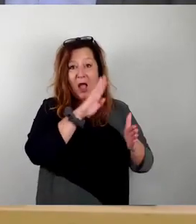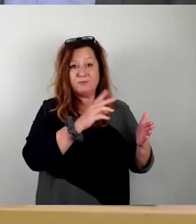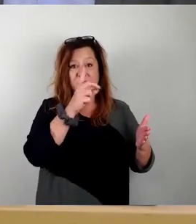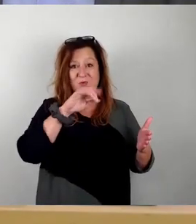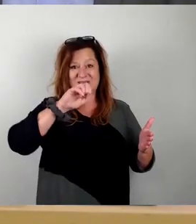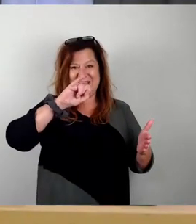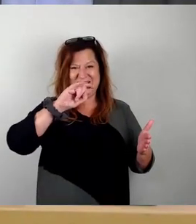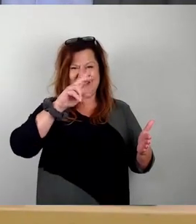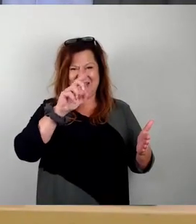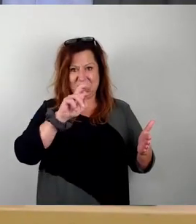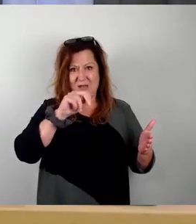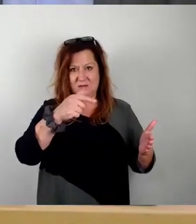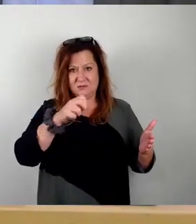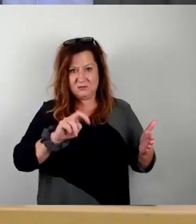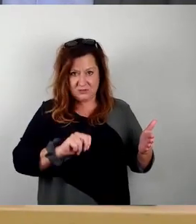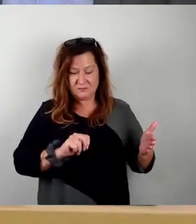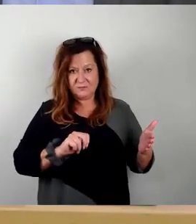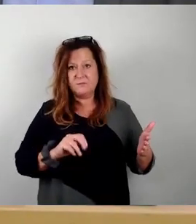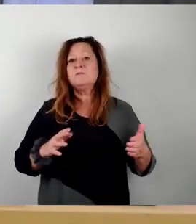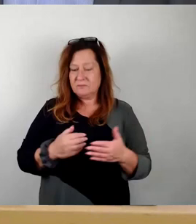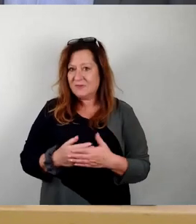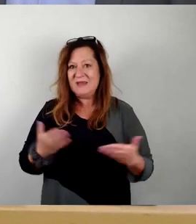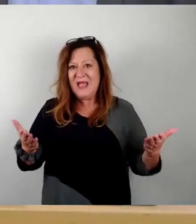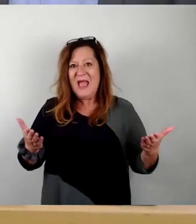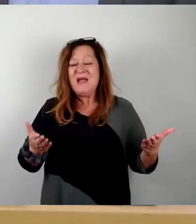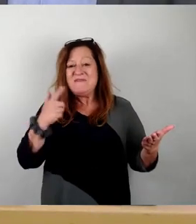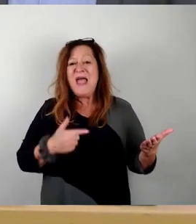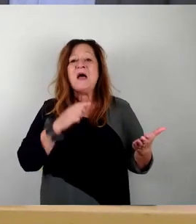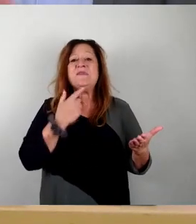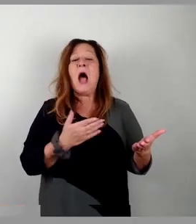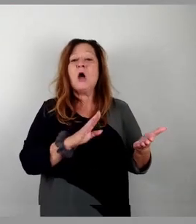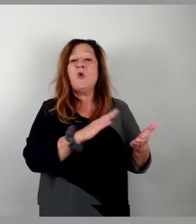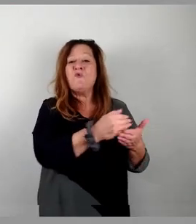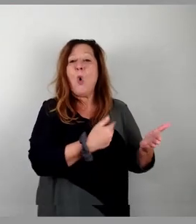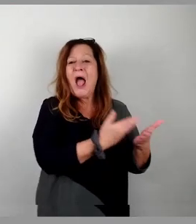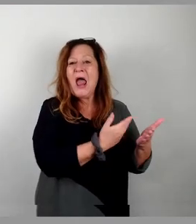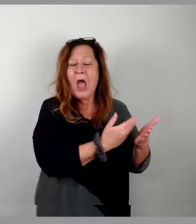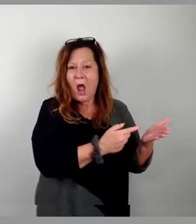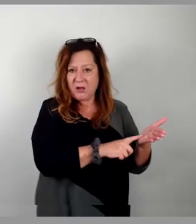erstes, wer dafür ist, dass die Vorlage Abstimmungsgrundlage ist, den bitte ich jetzt im Stimmzeichen.